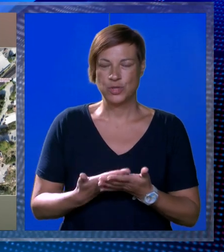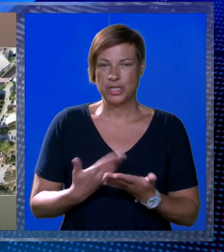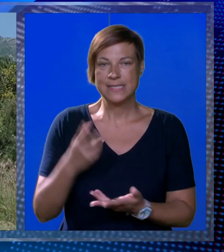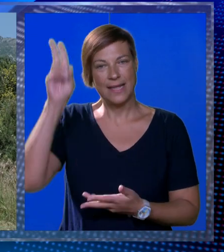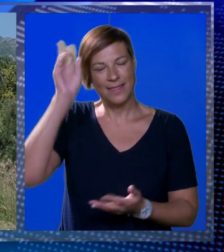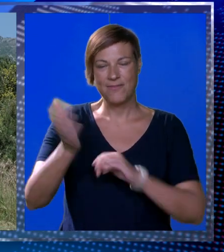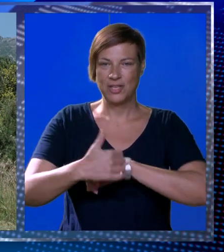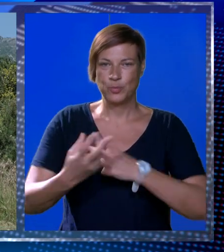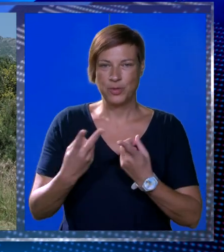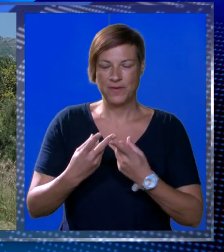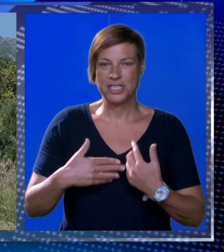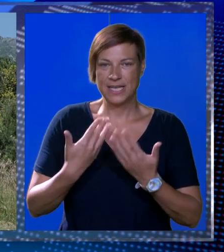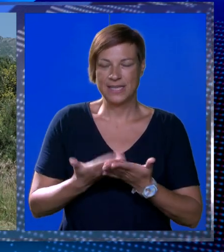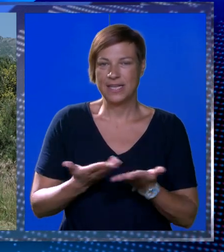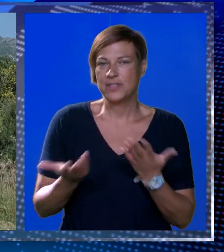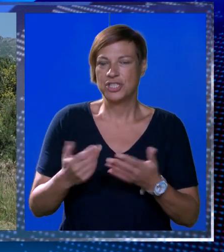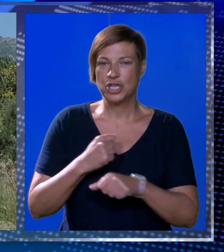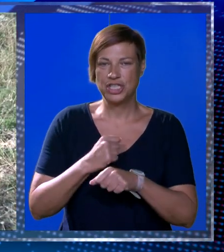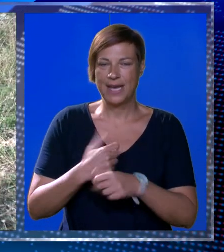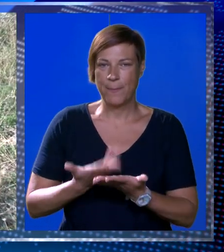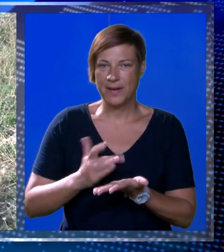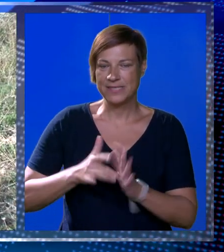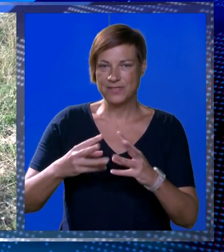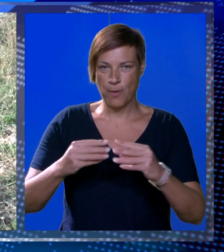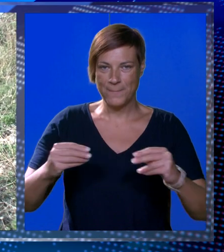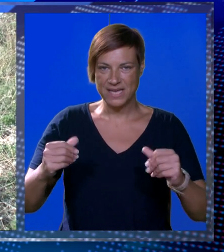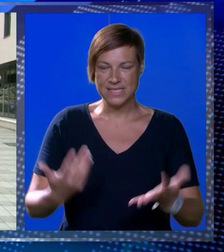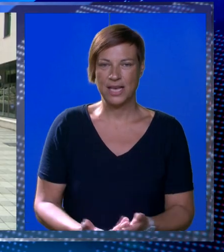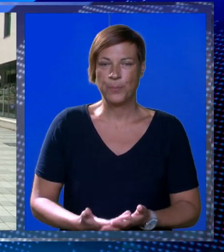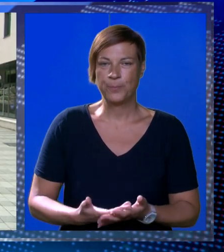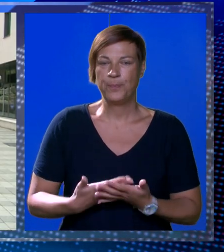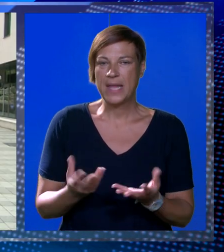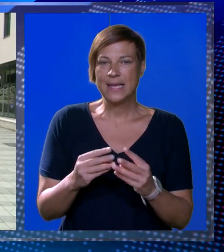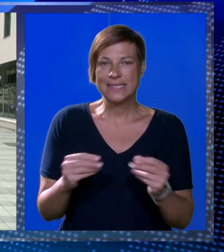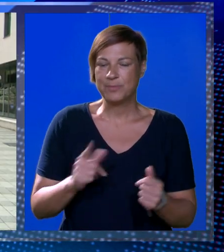Dnevnik Dubrovačke televizije sa svojom parcelom.